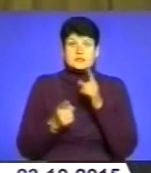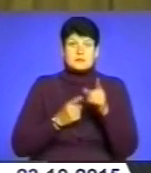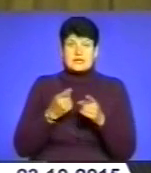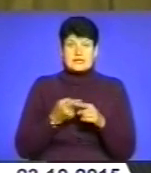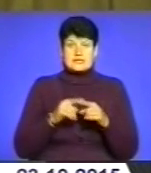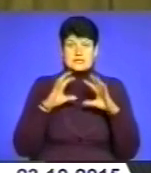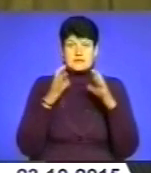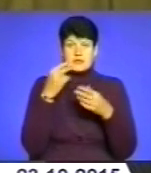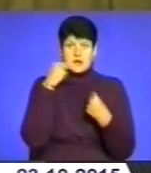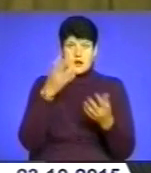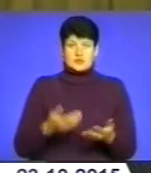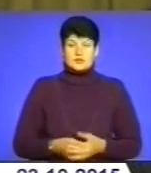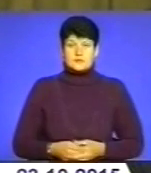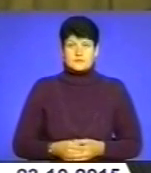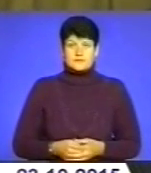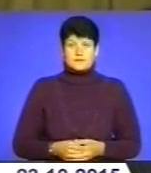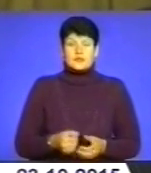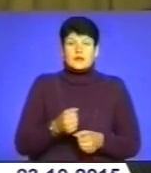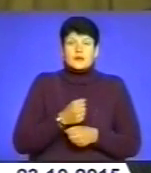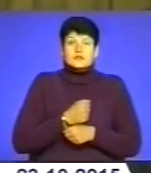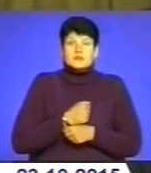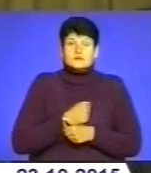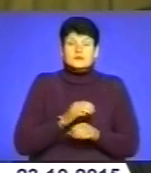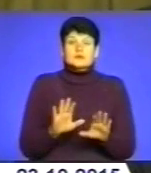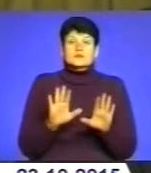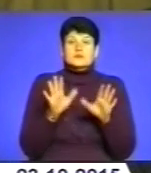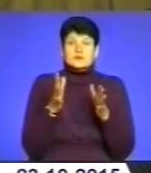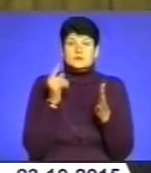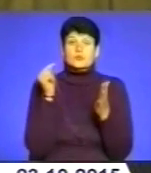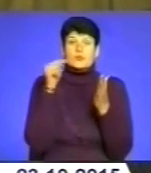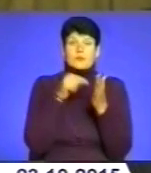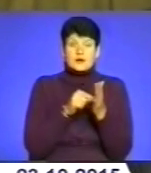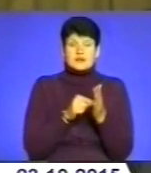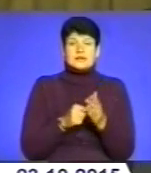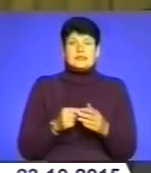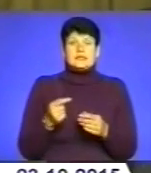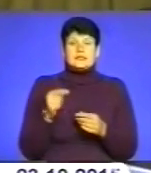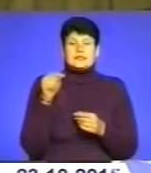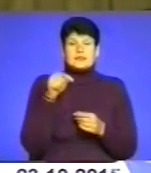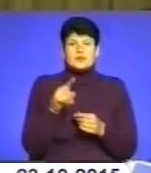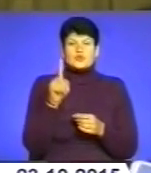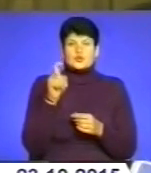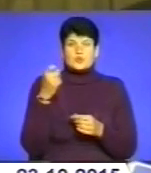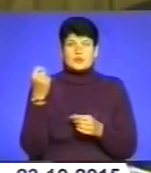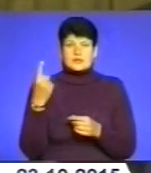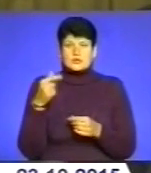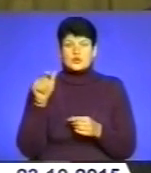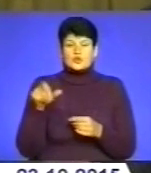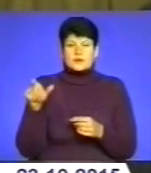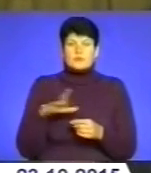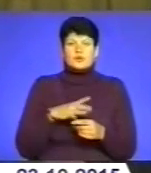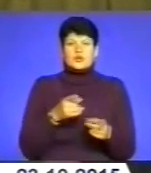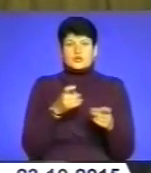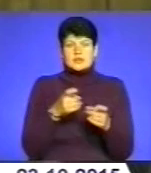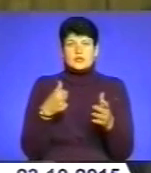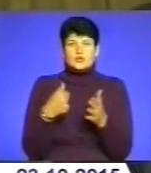світ на краще. На жаль, так сталося, що він потрапив у число 1111 чоловік, які були розстріляні до